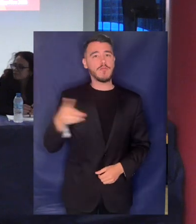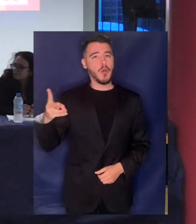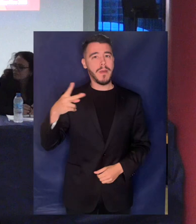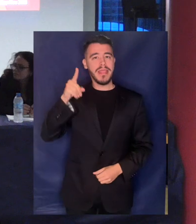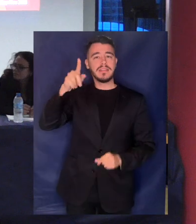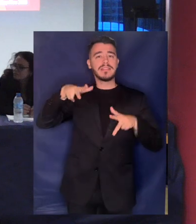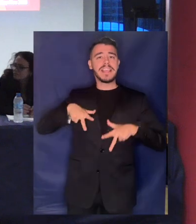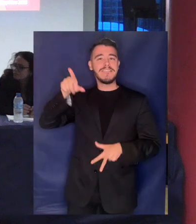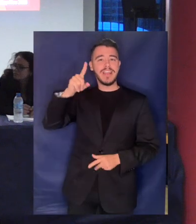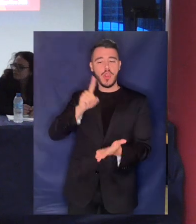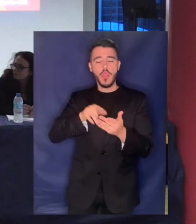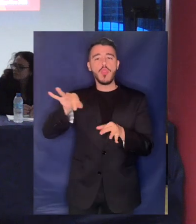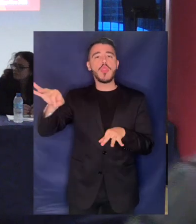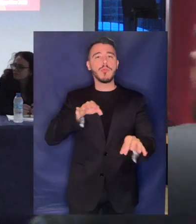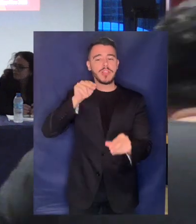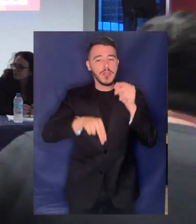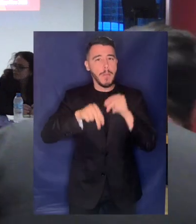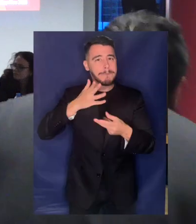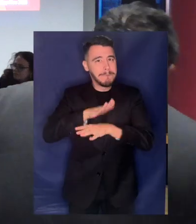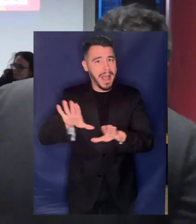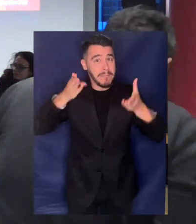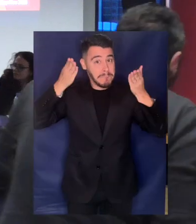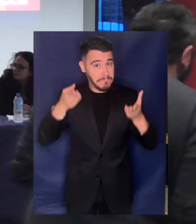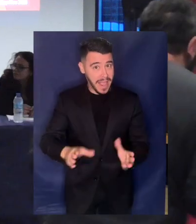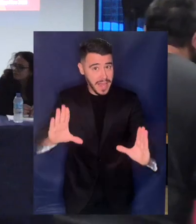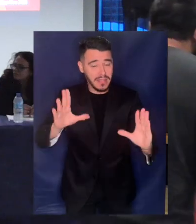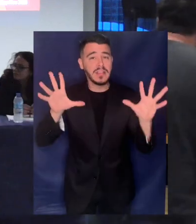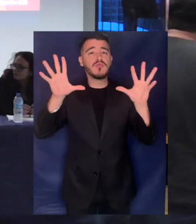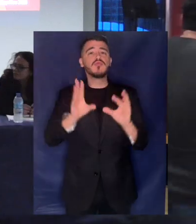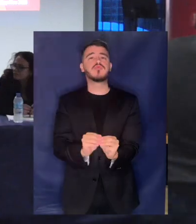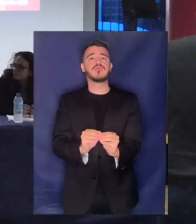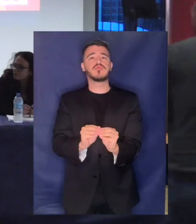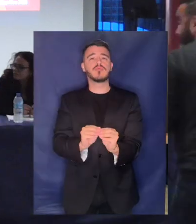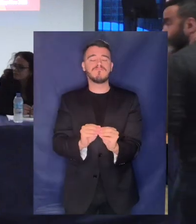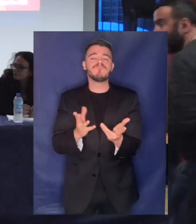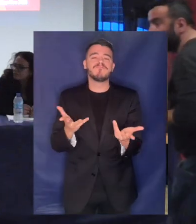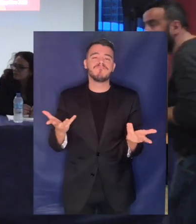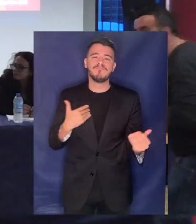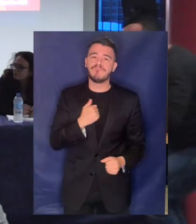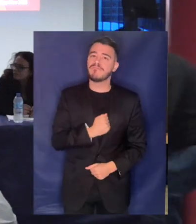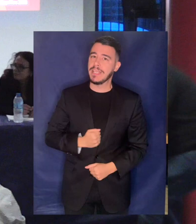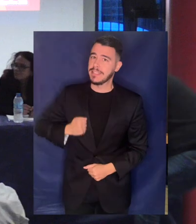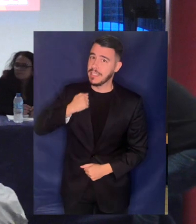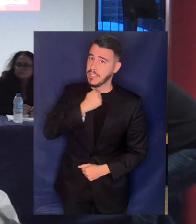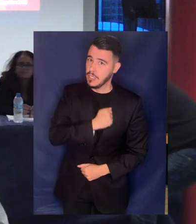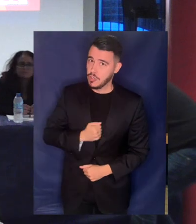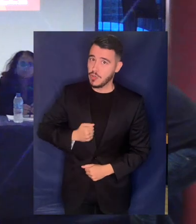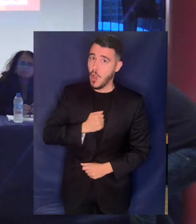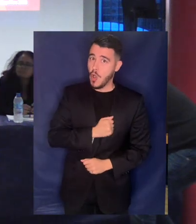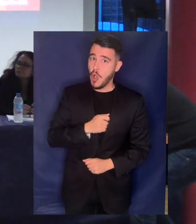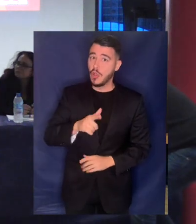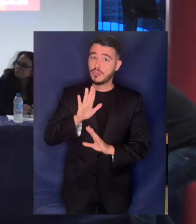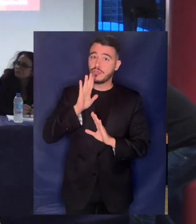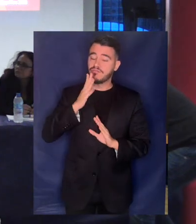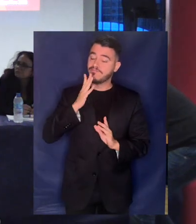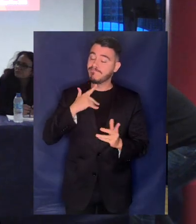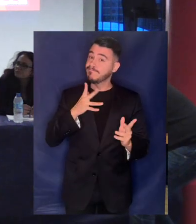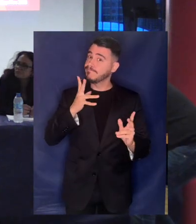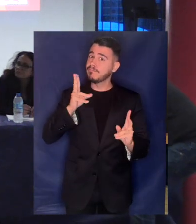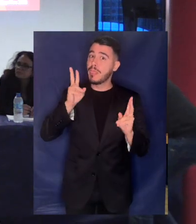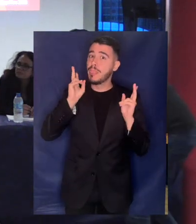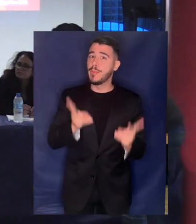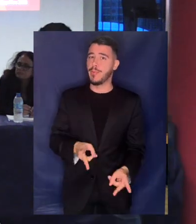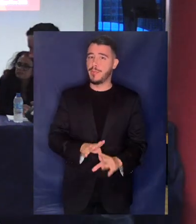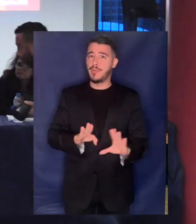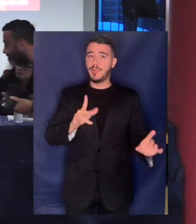η κυβέρνηση Μητσοτάκη, ένα νομοσχέδιο που άνοιξε ουσιαστικά τον τρόμο για την ιδιωτικοποίηση των υπηρεσιών